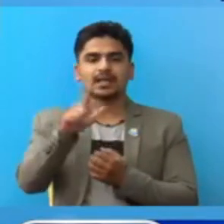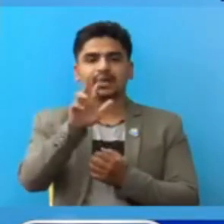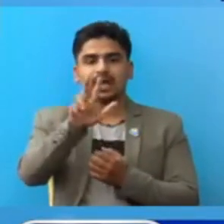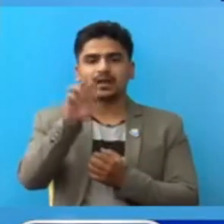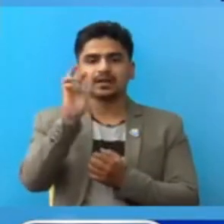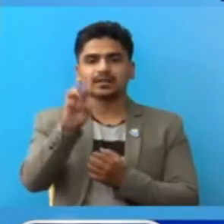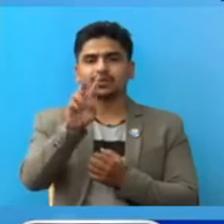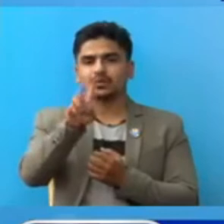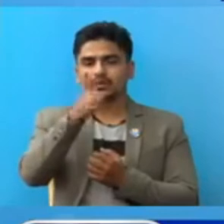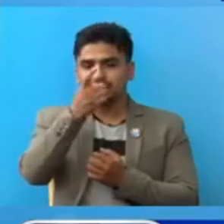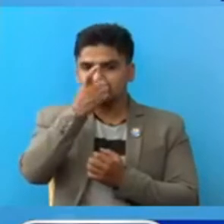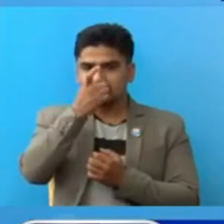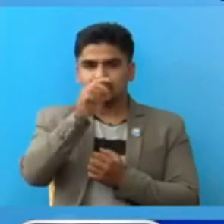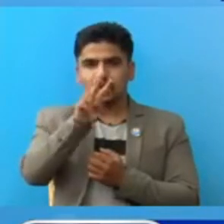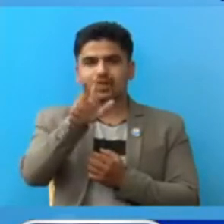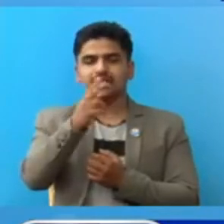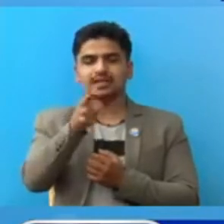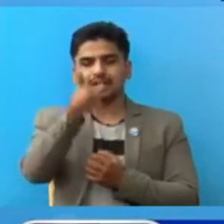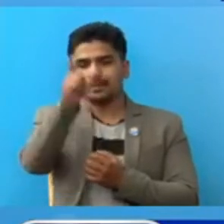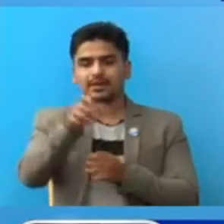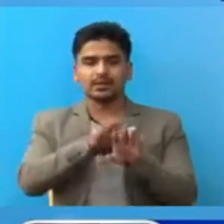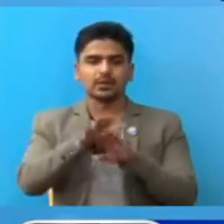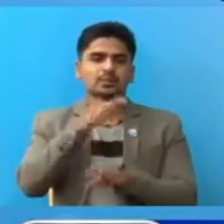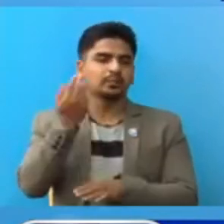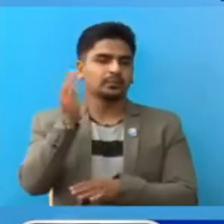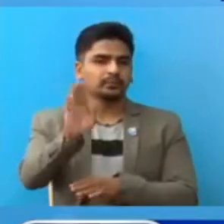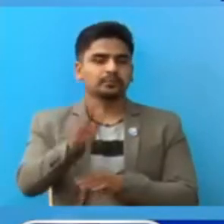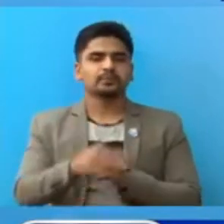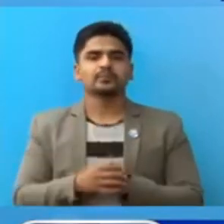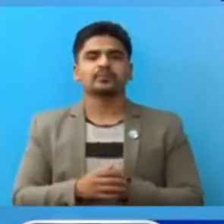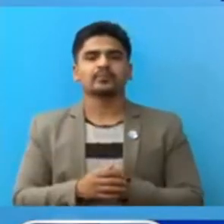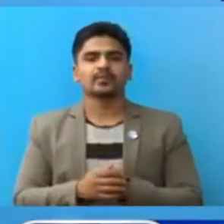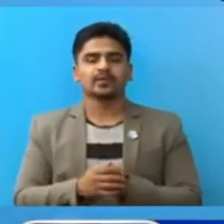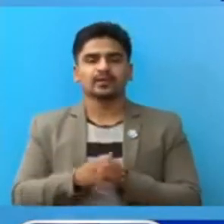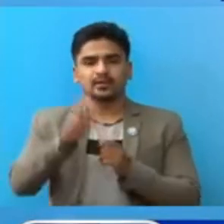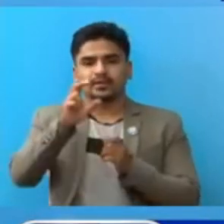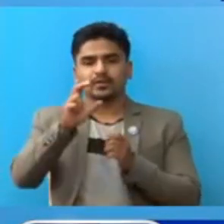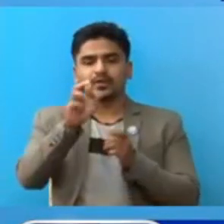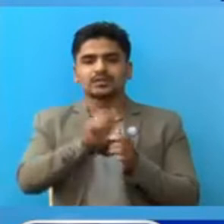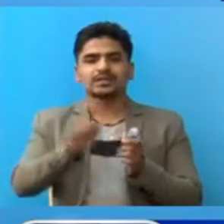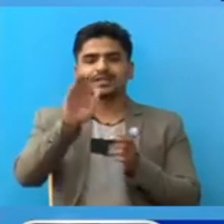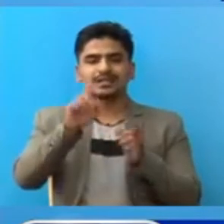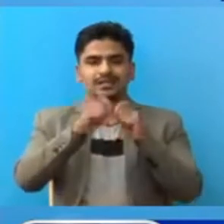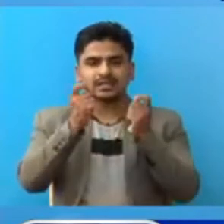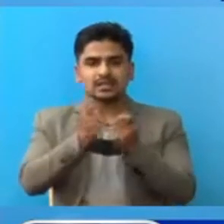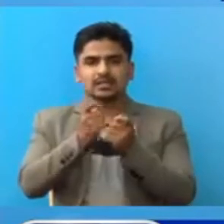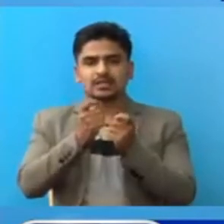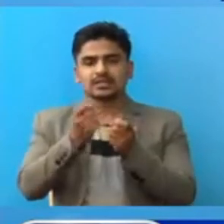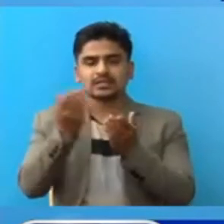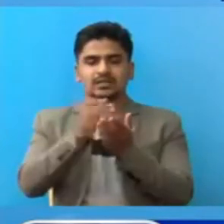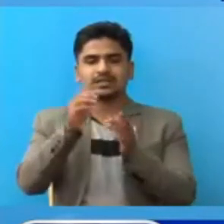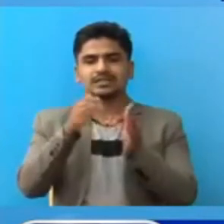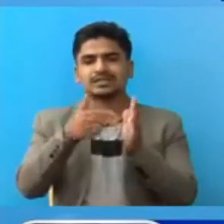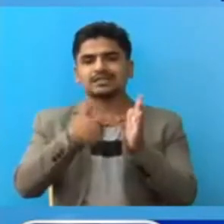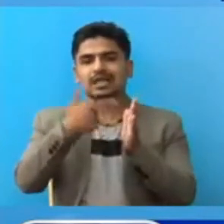आठ हजार दुईस साए अठ्थाईस जना बेक्ति को मिर्तु वाई सकेको छा दच्छेण एसियाली छेत्विय साएक संगठन साग